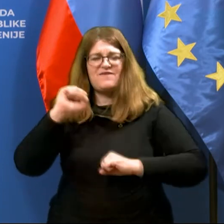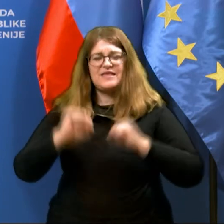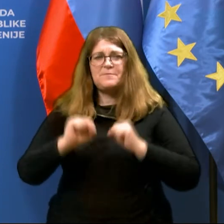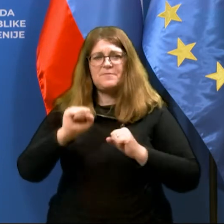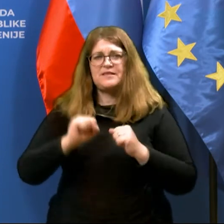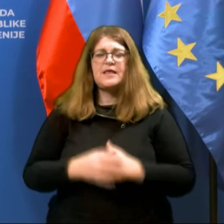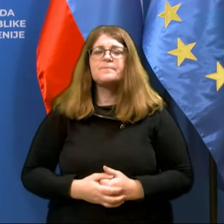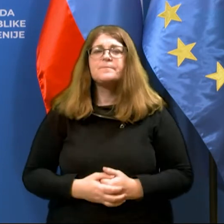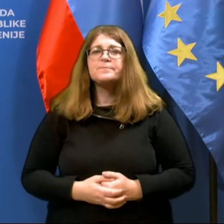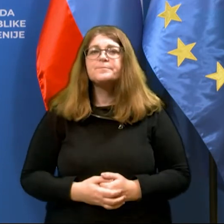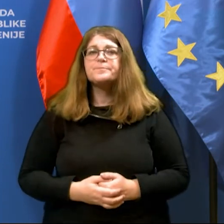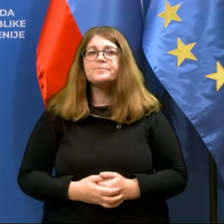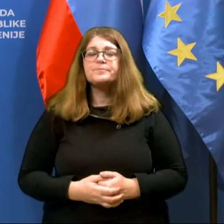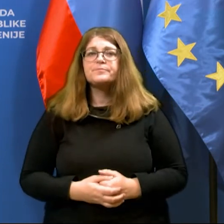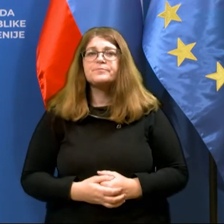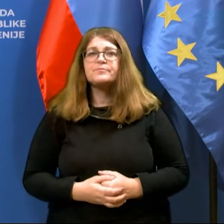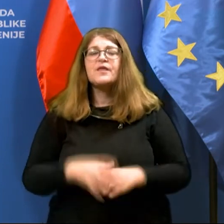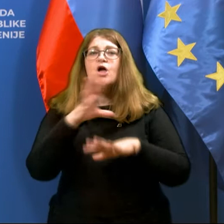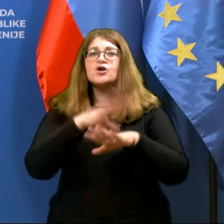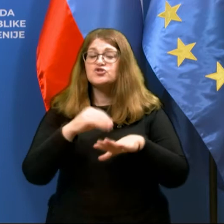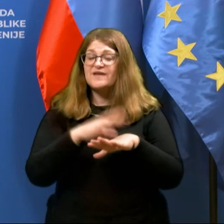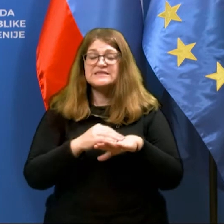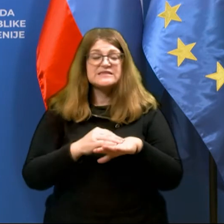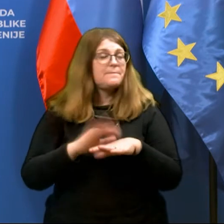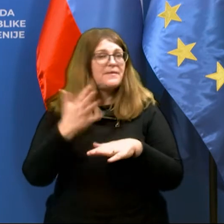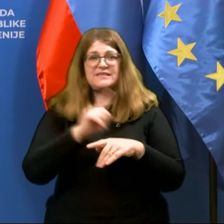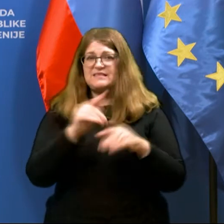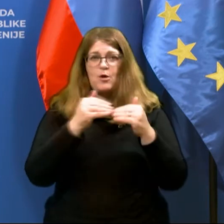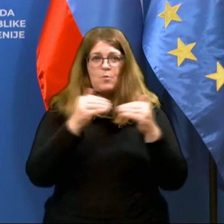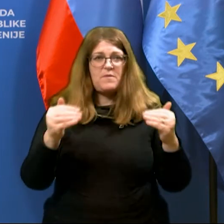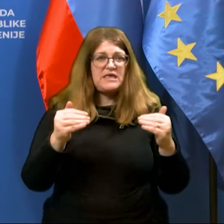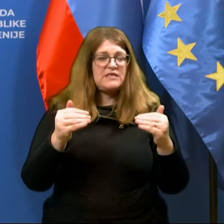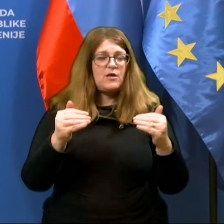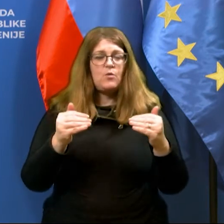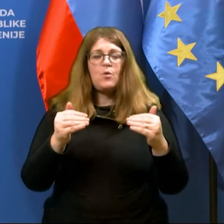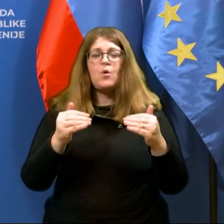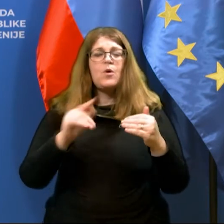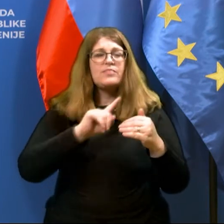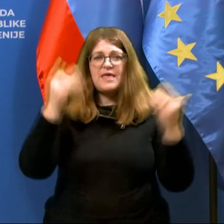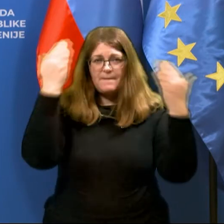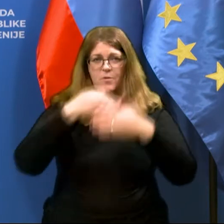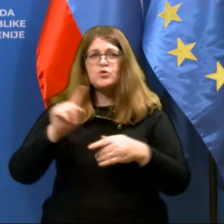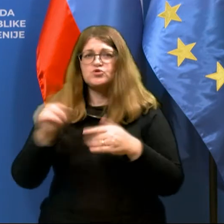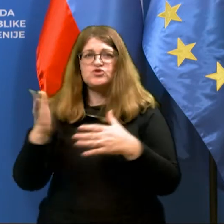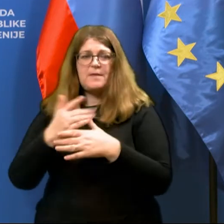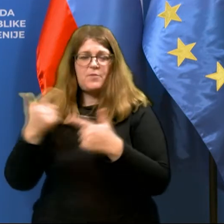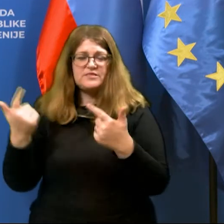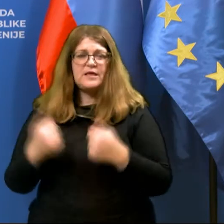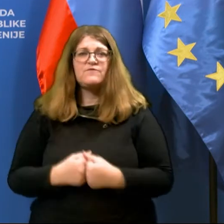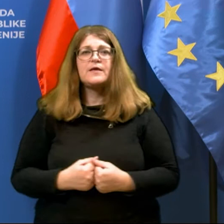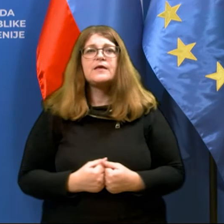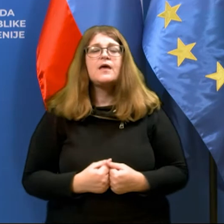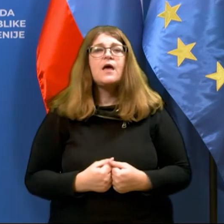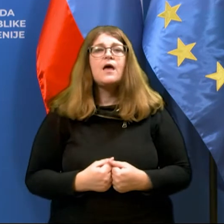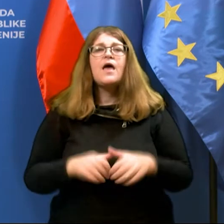posameznimi enotami. Na Švedskem ni ne omejitev givanja po noči, ne omejitev givanja med enotami. V Veliki